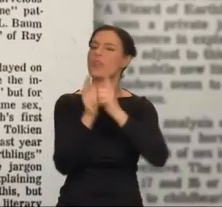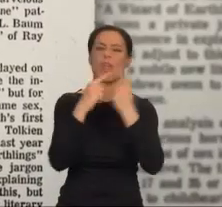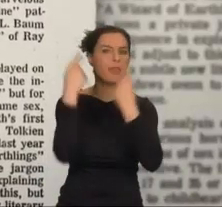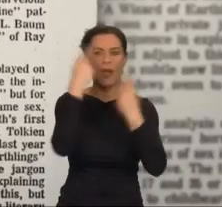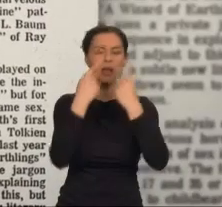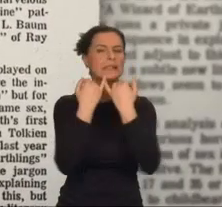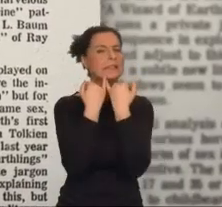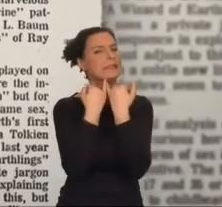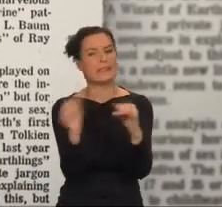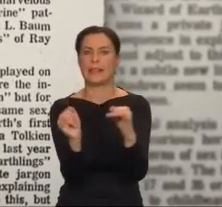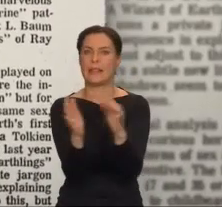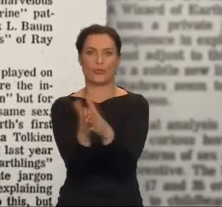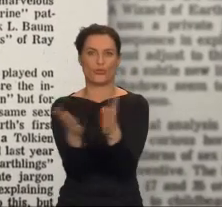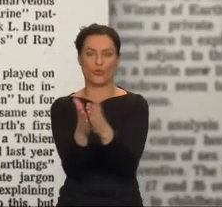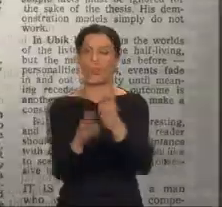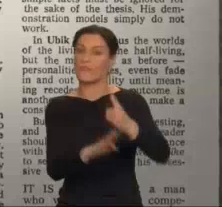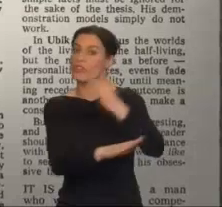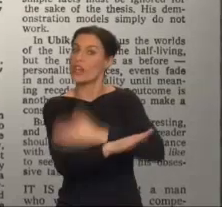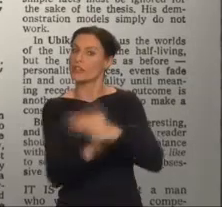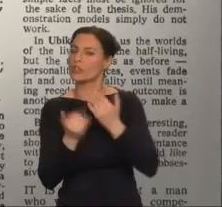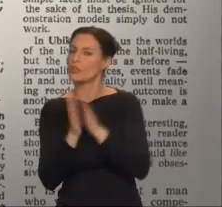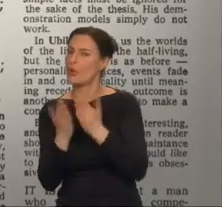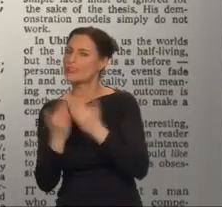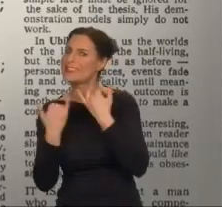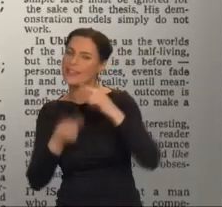inna od wszystkich wydanych dotąd książek.